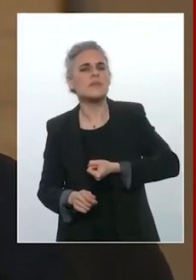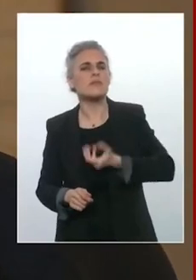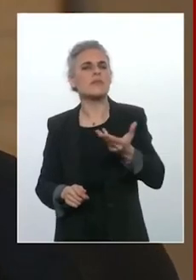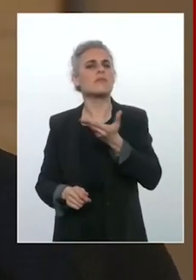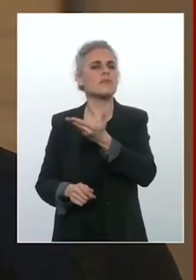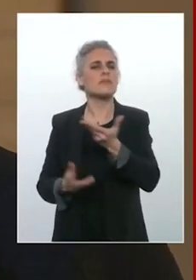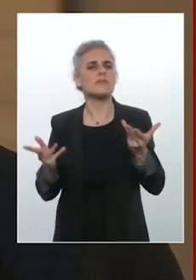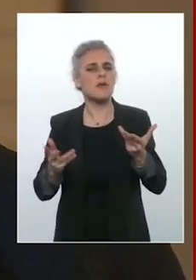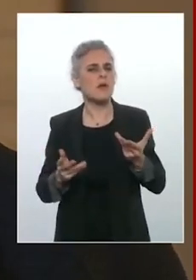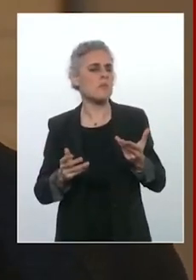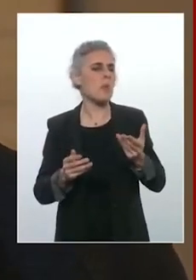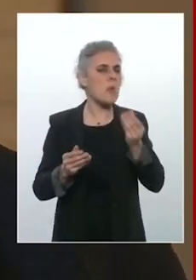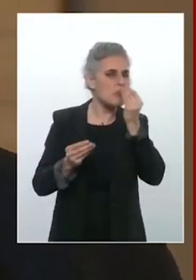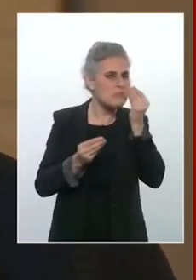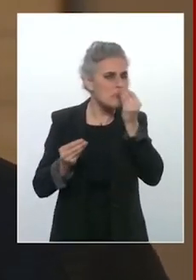milliard